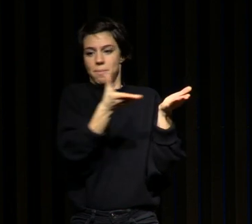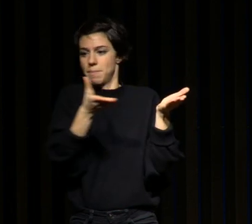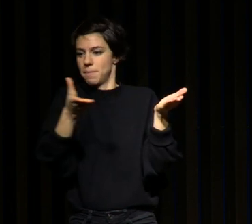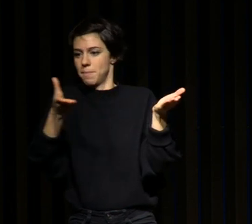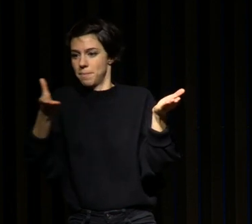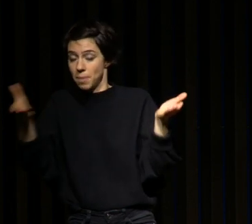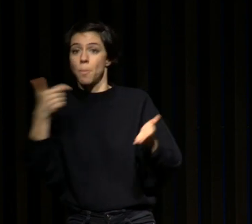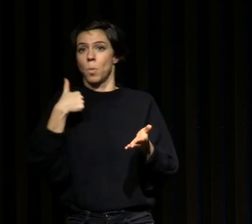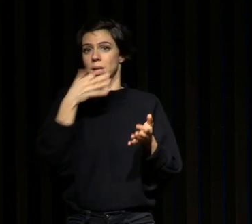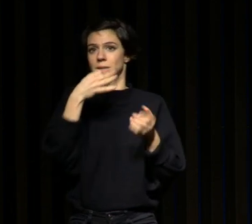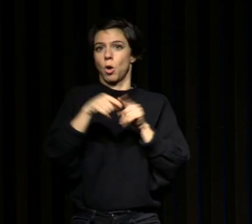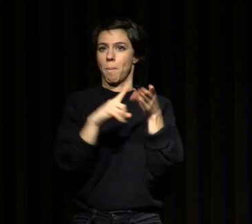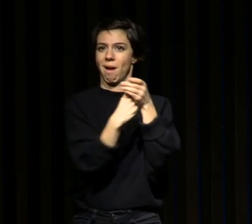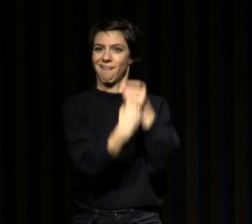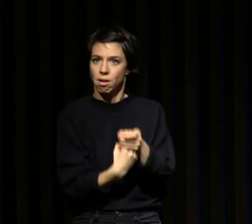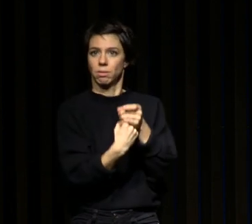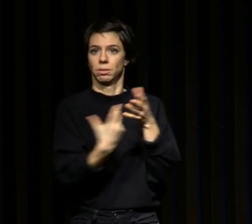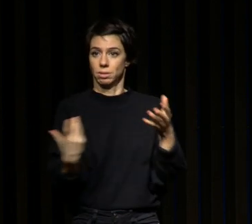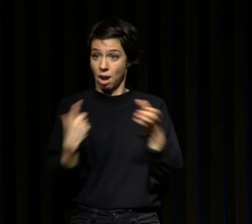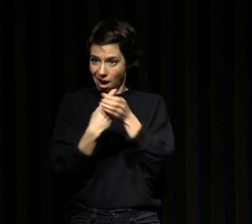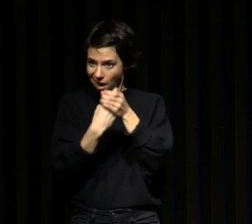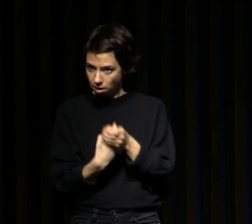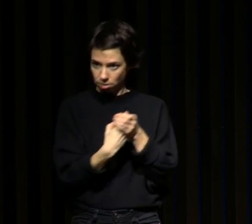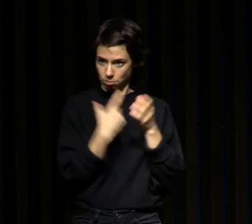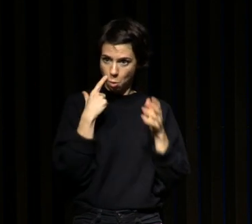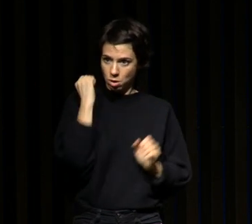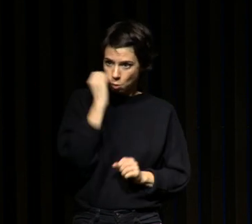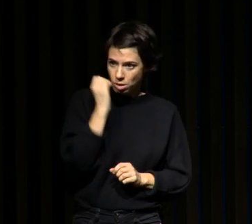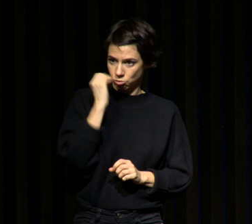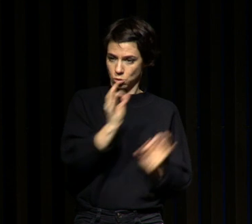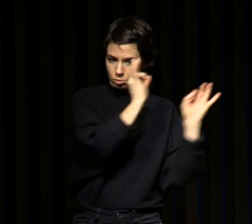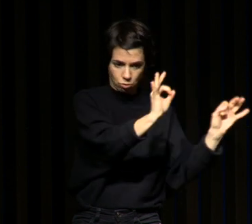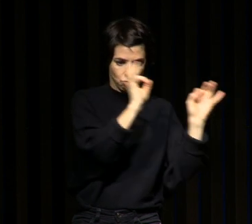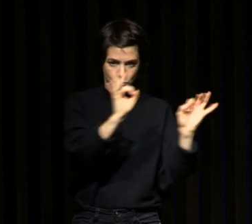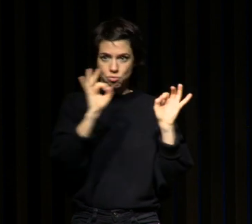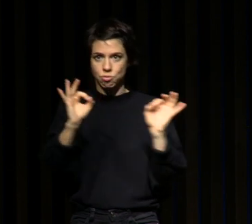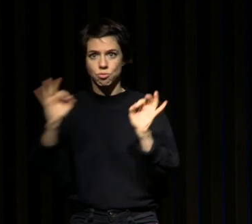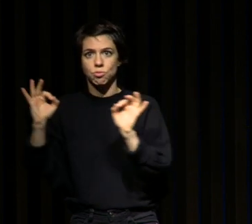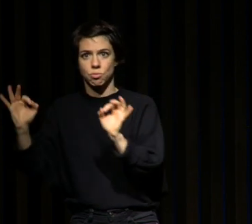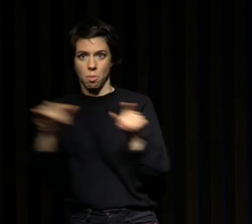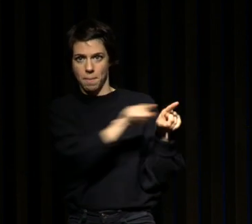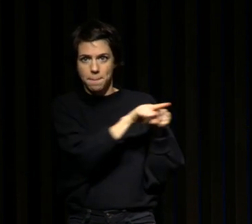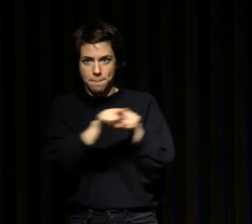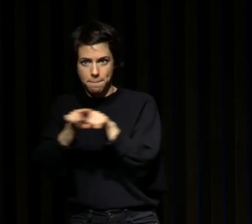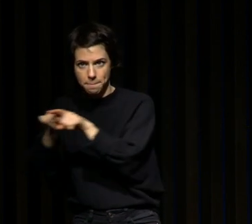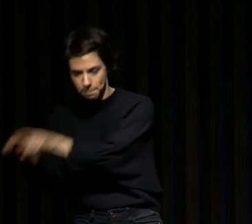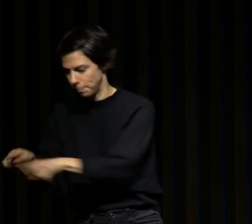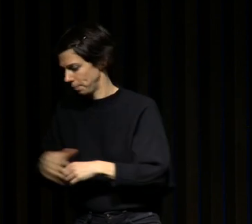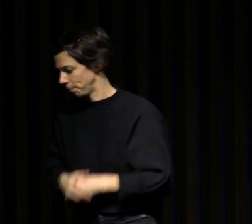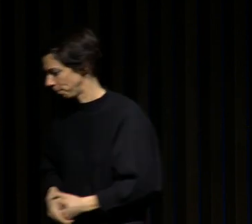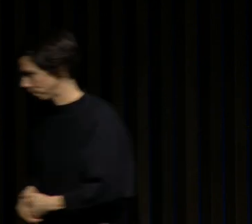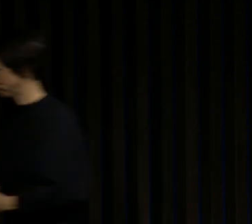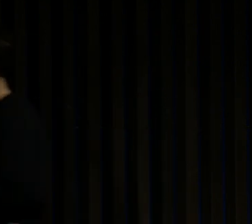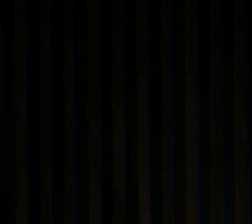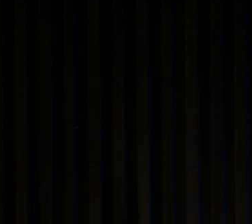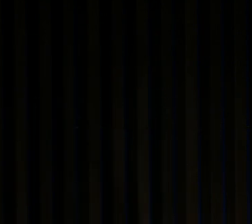chronobiologique qui va vous permettre de mieux vous évaluer alors pourquoi c'est important parce que vraiment vraiment dans les faits on